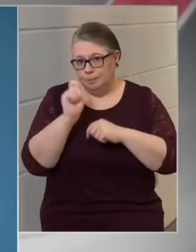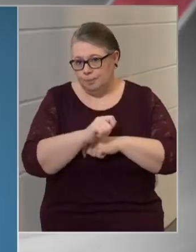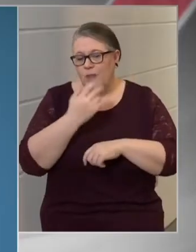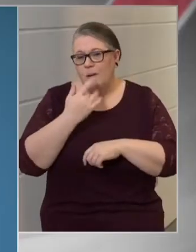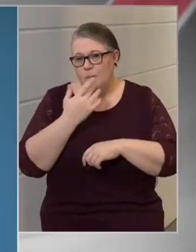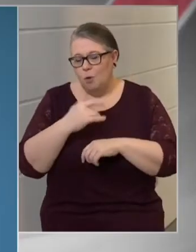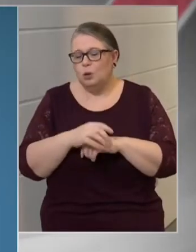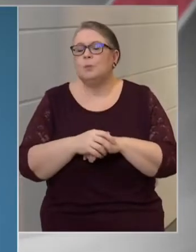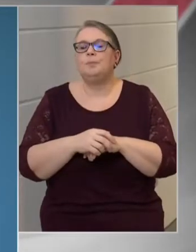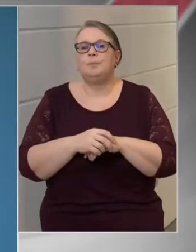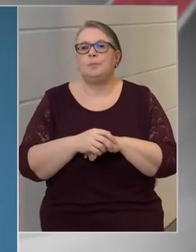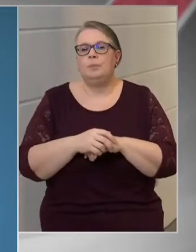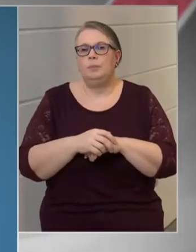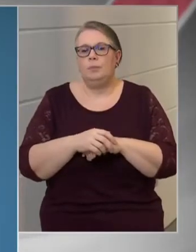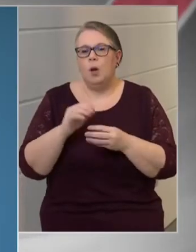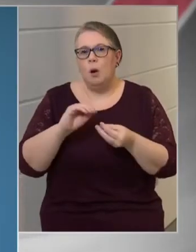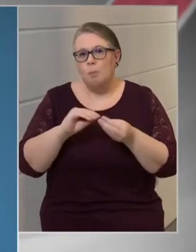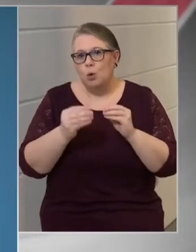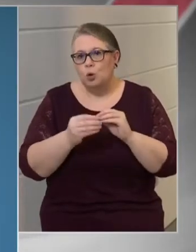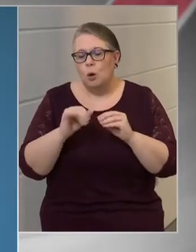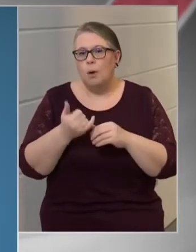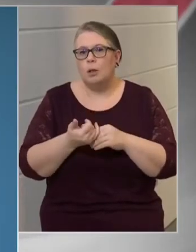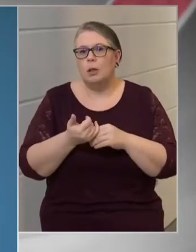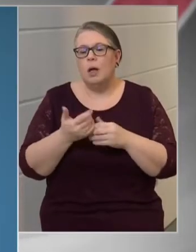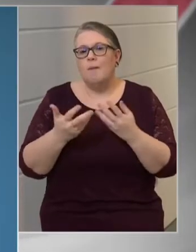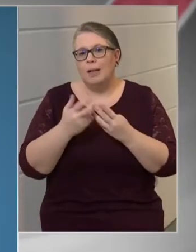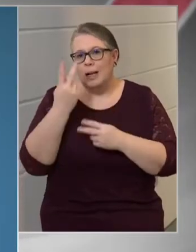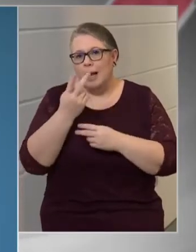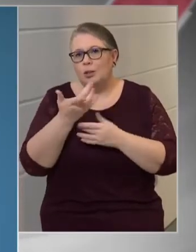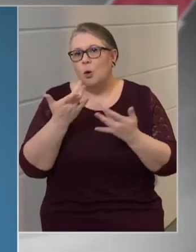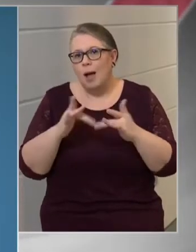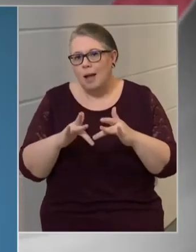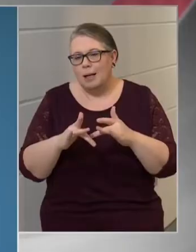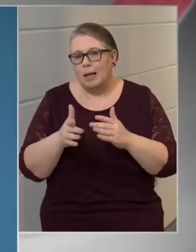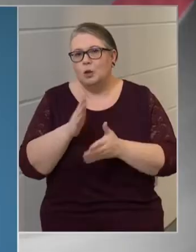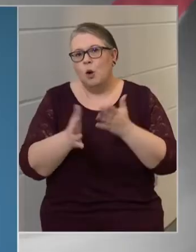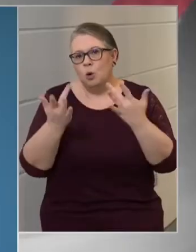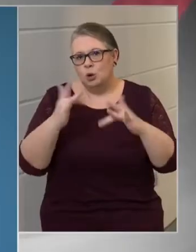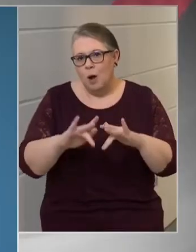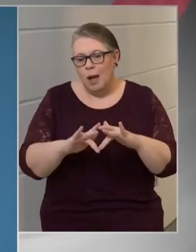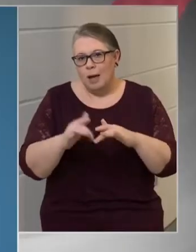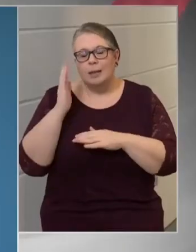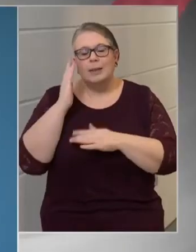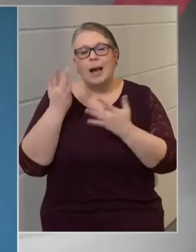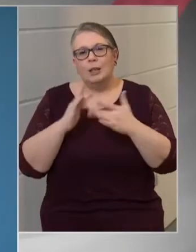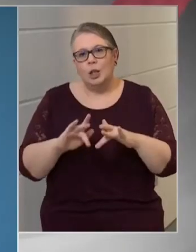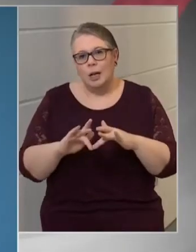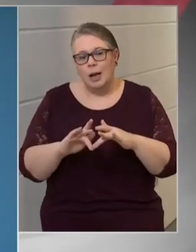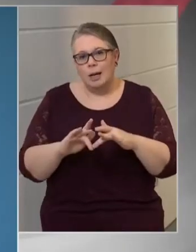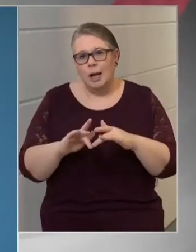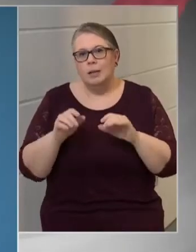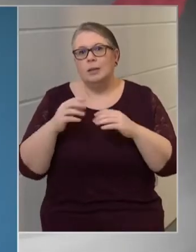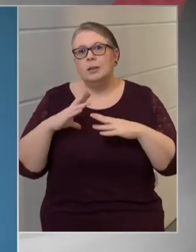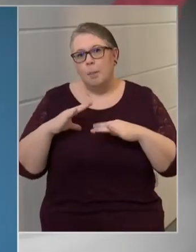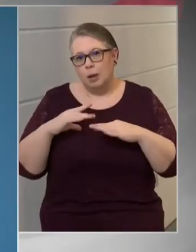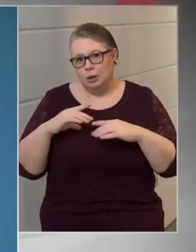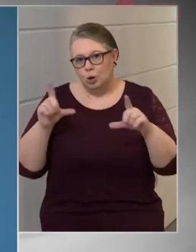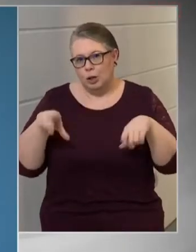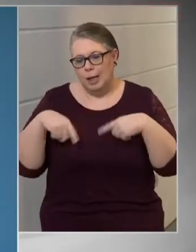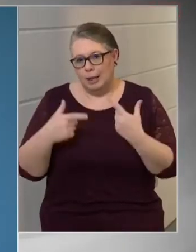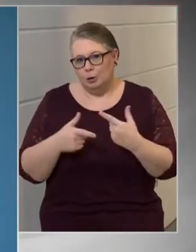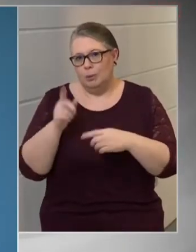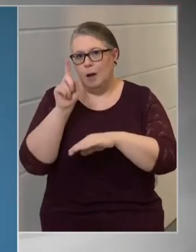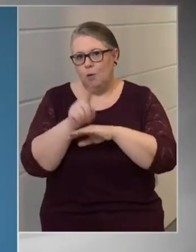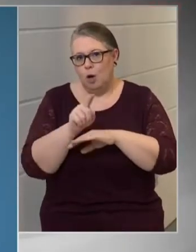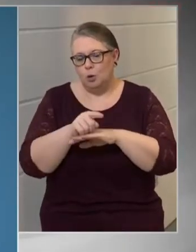hagyása miatt. A kereskedelmi üzletekre, vendéglátóhelyekre, szórakozóhelyekre, szálláshelyekre, illetve a szabadidős létesítményekre